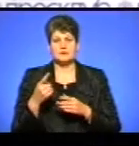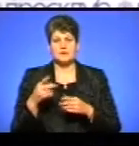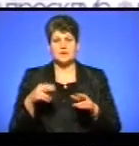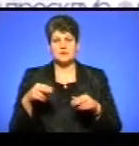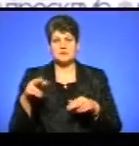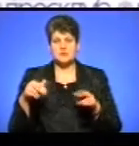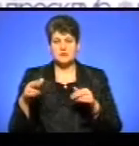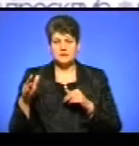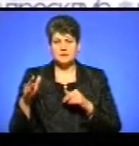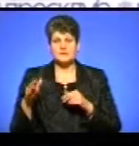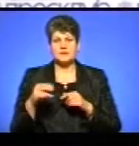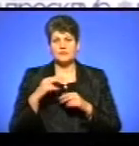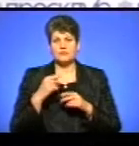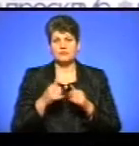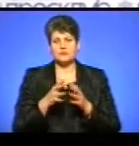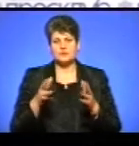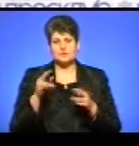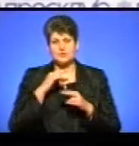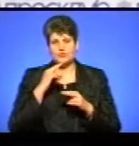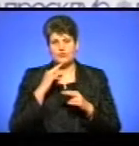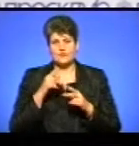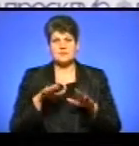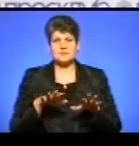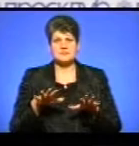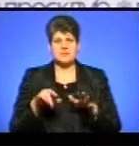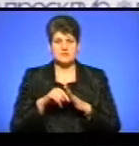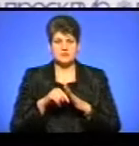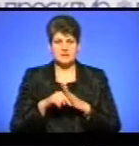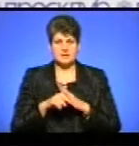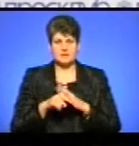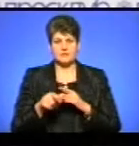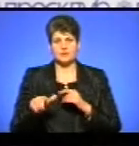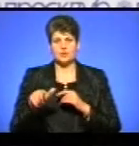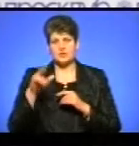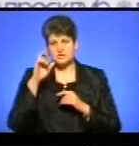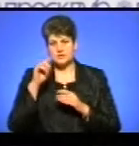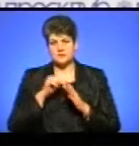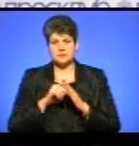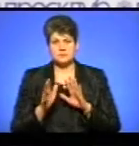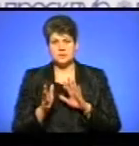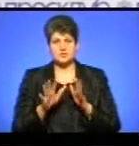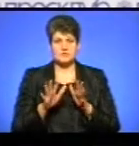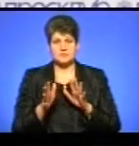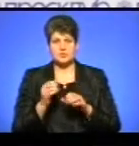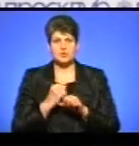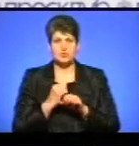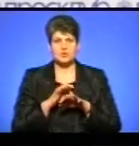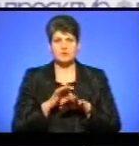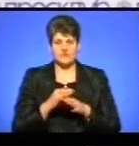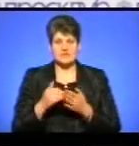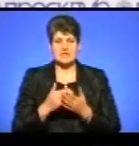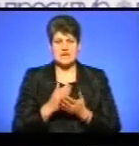зауваження по ремонтах доріг місцевого значення, по дорогах державного значення, більш-менш роботи проведено